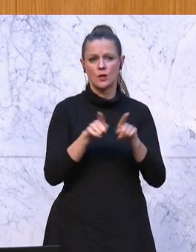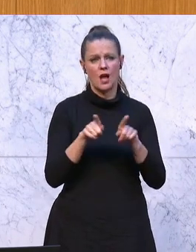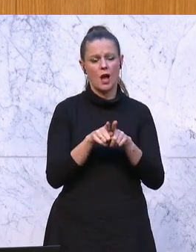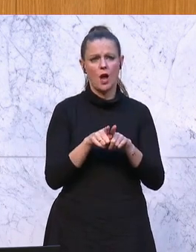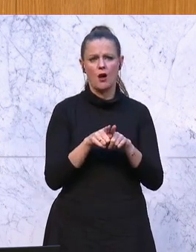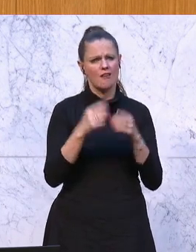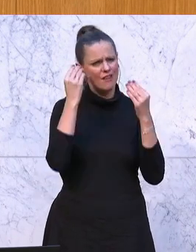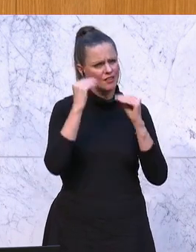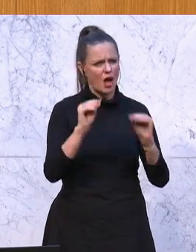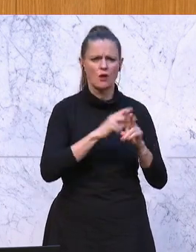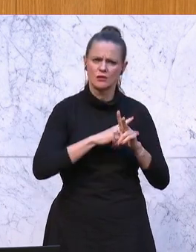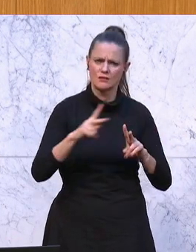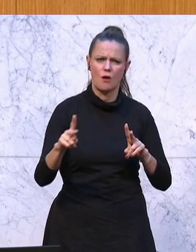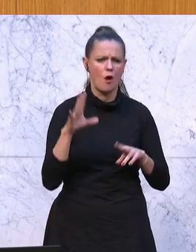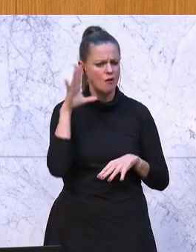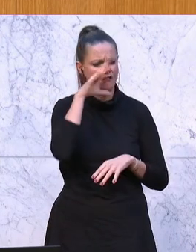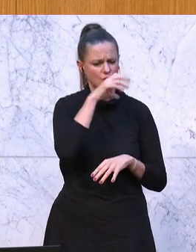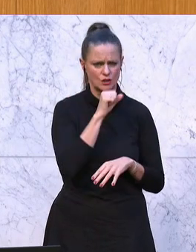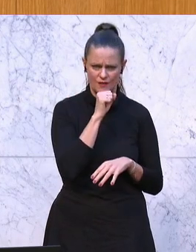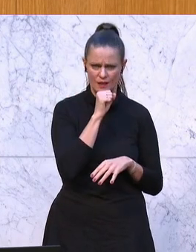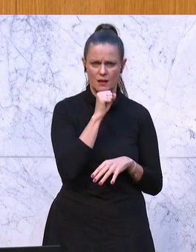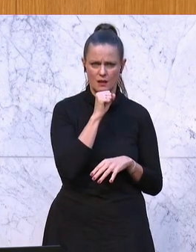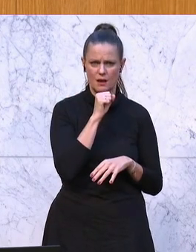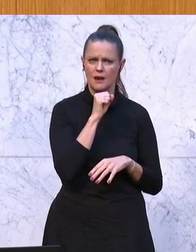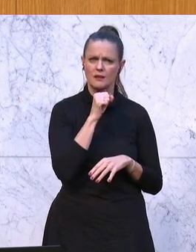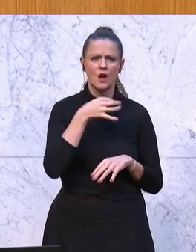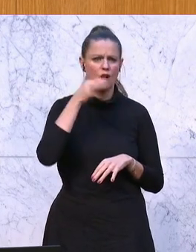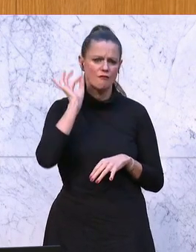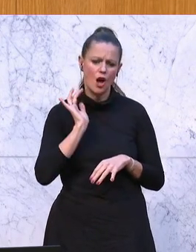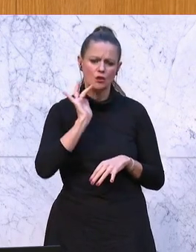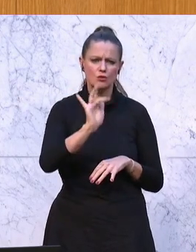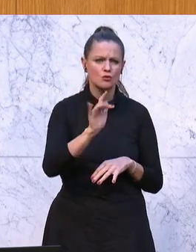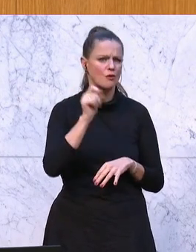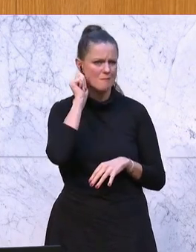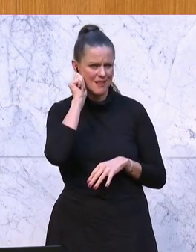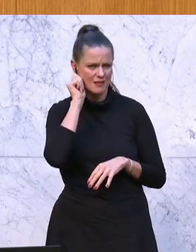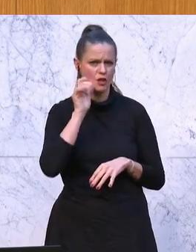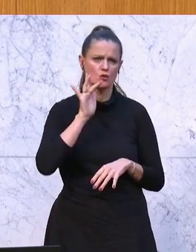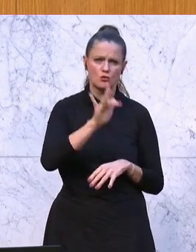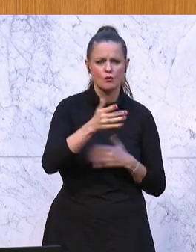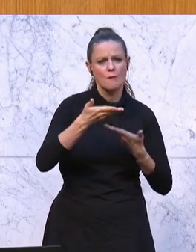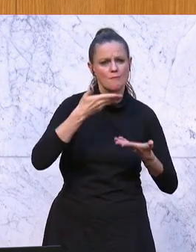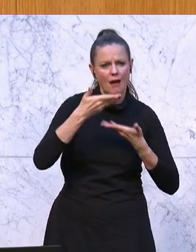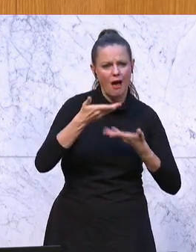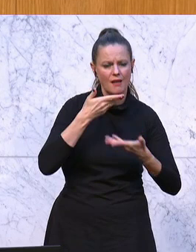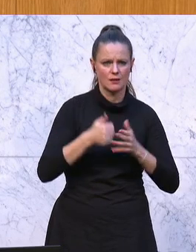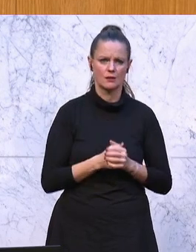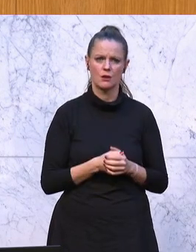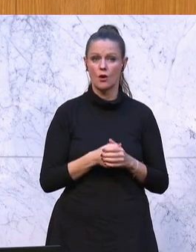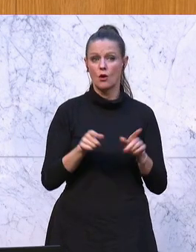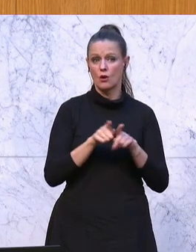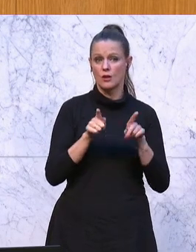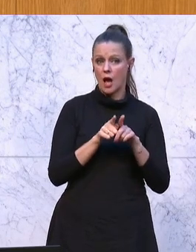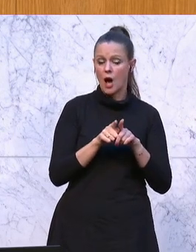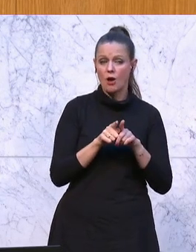vertrauensvoll und natürlich unter Verschwiegenheit die Frau beraten, das Mädchen beraten und im Falle natürlich auch an andere